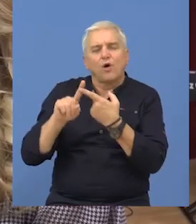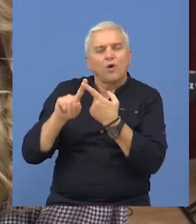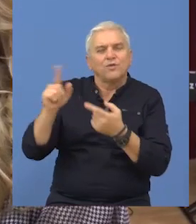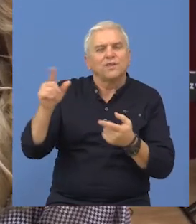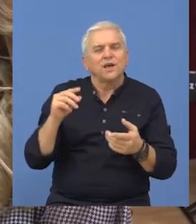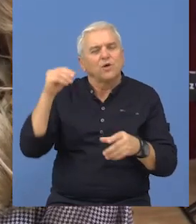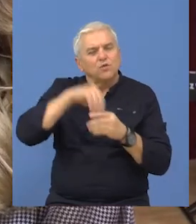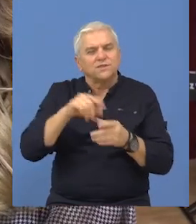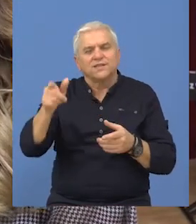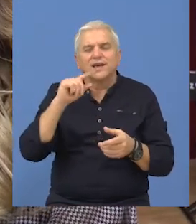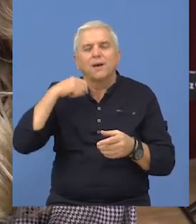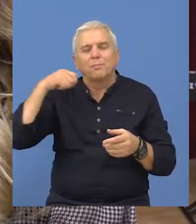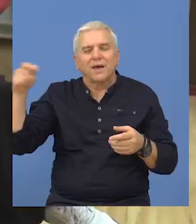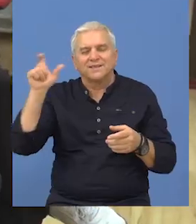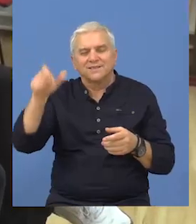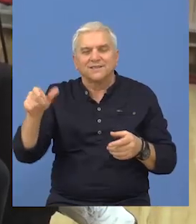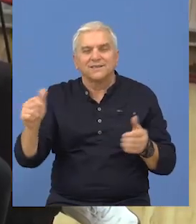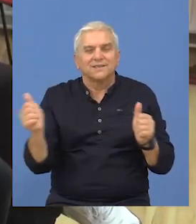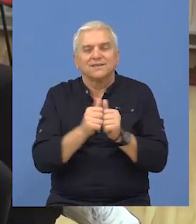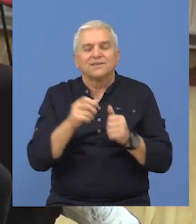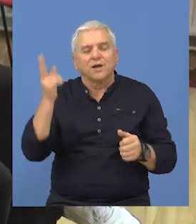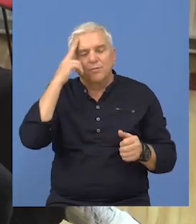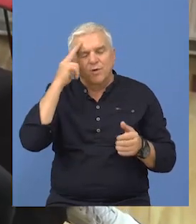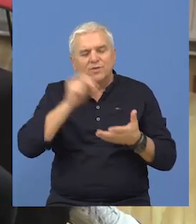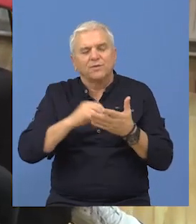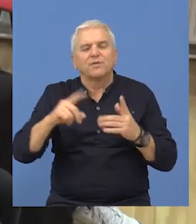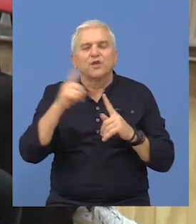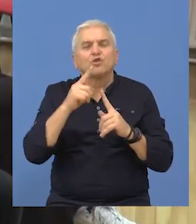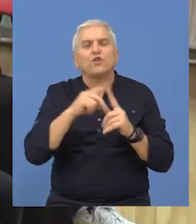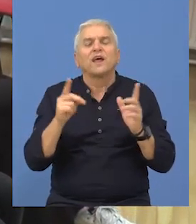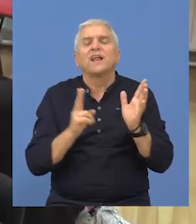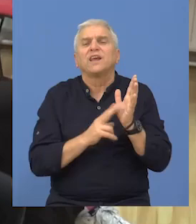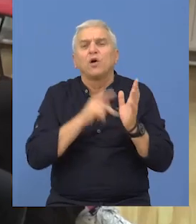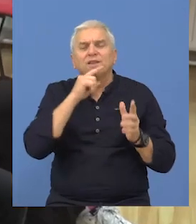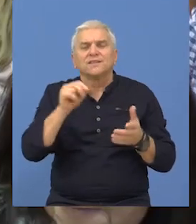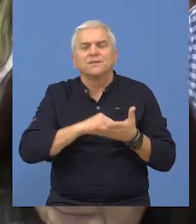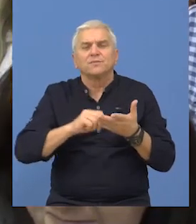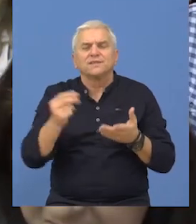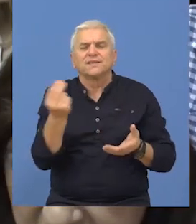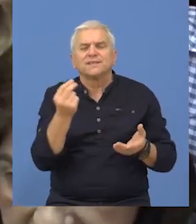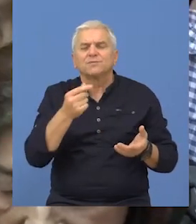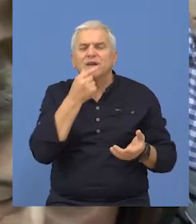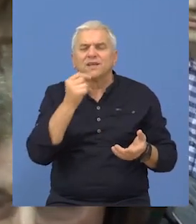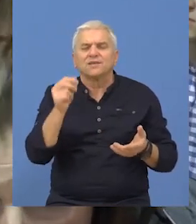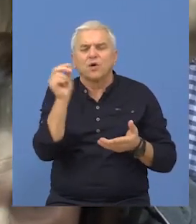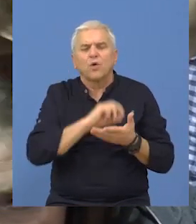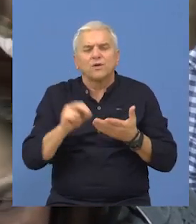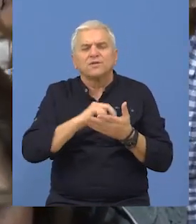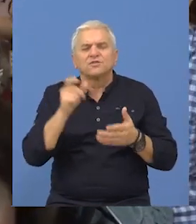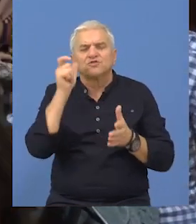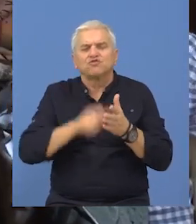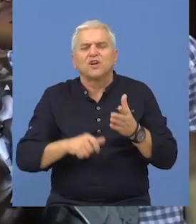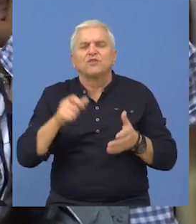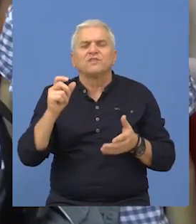i pesnika izuzetno značajna. Pored eminentnog pisca Todeta Nikoletića, radove na srpskom jeziku ocenjivali su